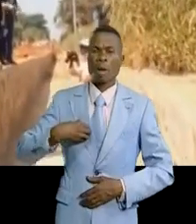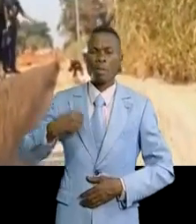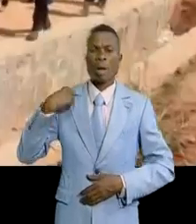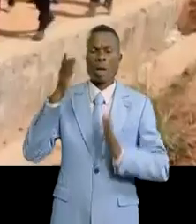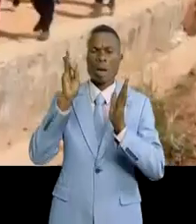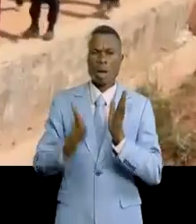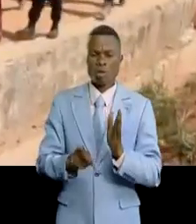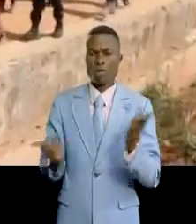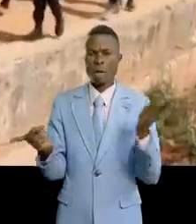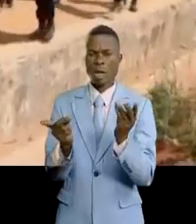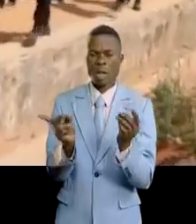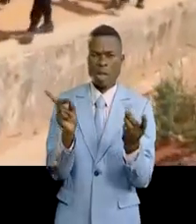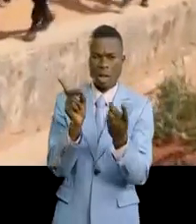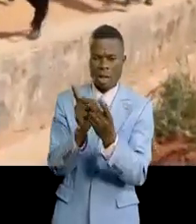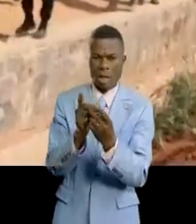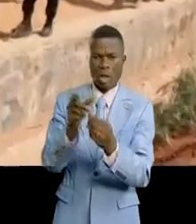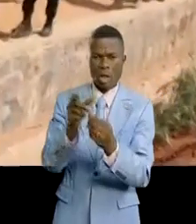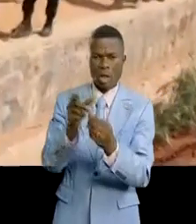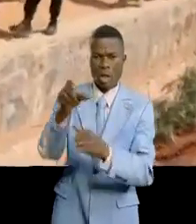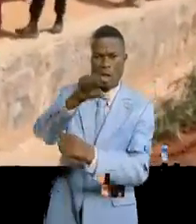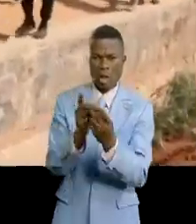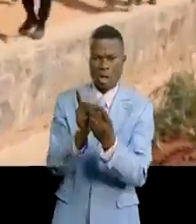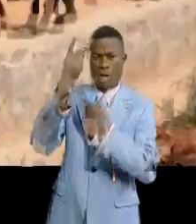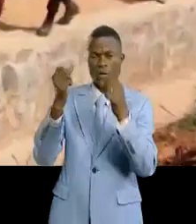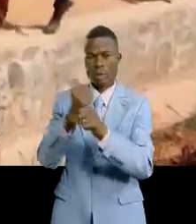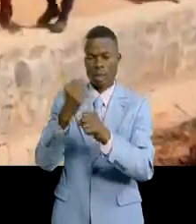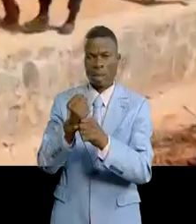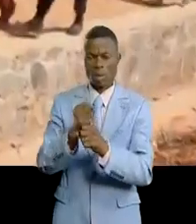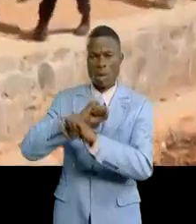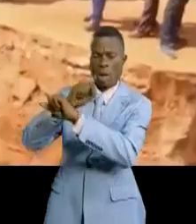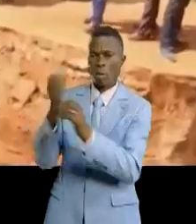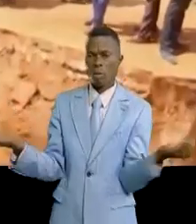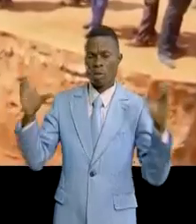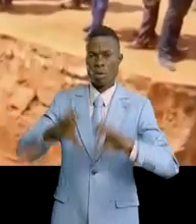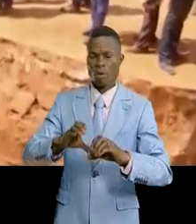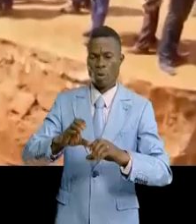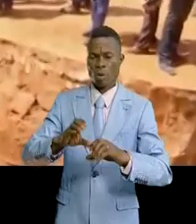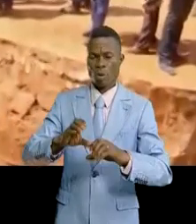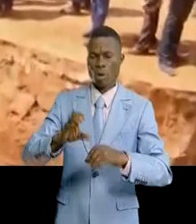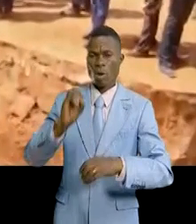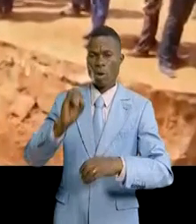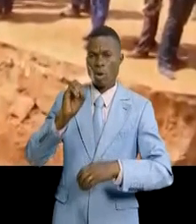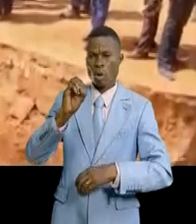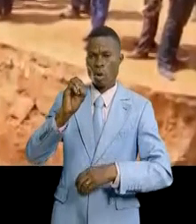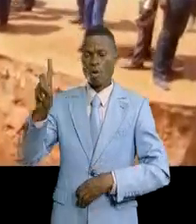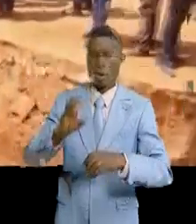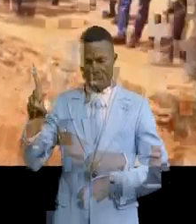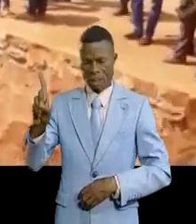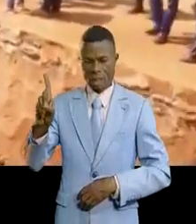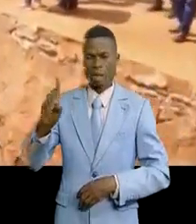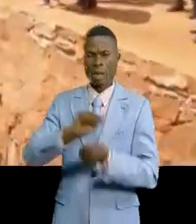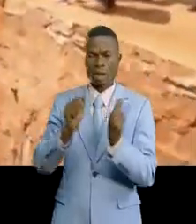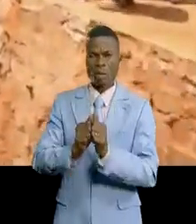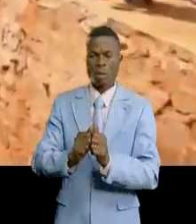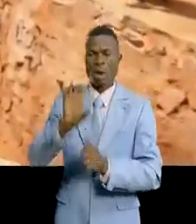au rond-point Kalalawankata avant de visiter le point anti-érosif mené par l'OVD sur l'orinaire et la commune de